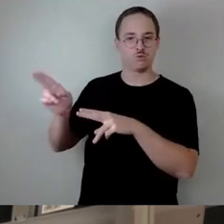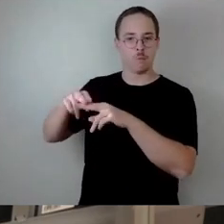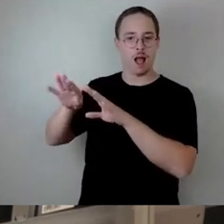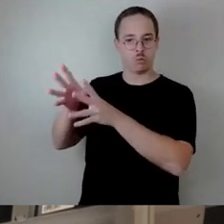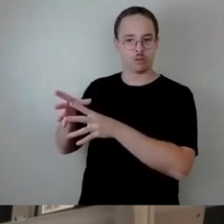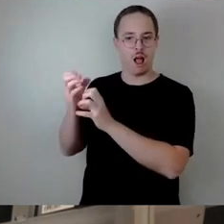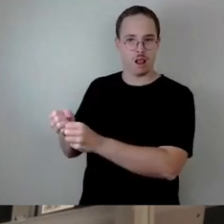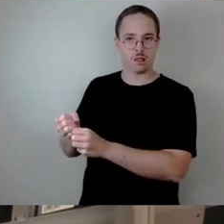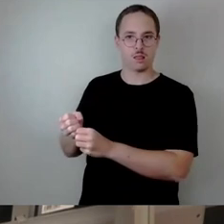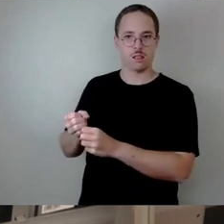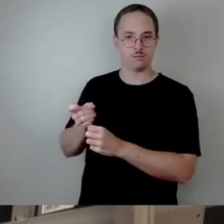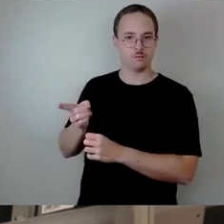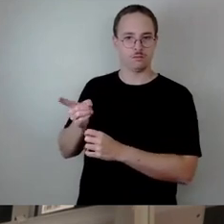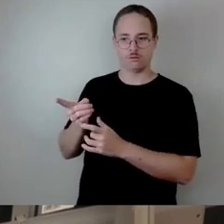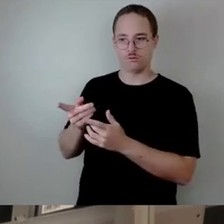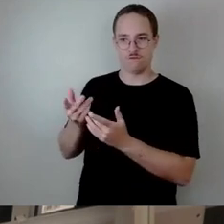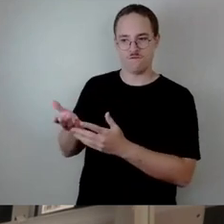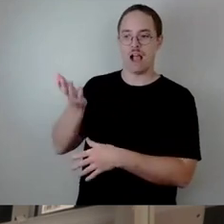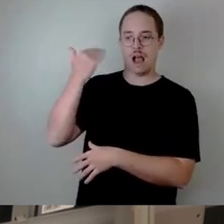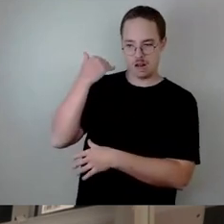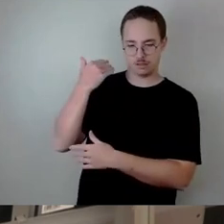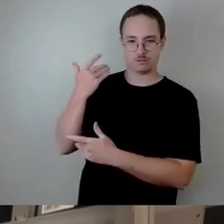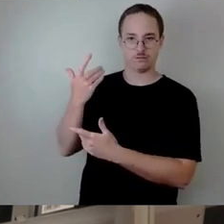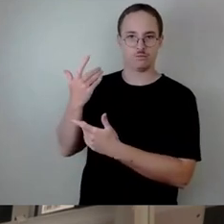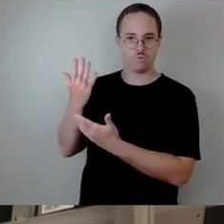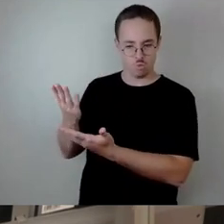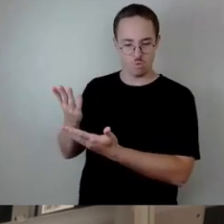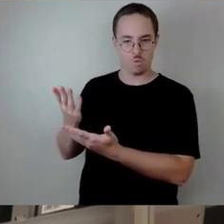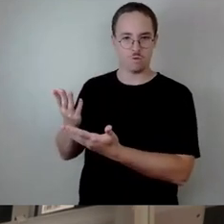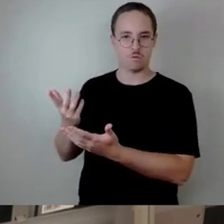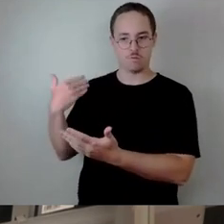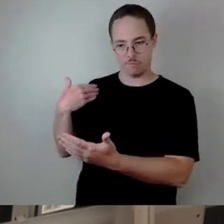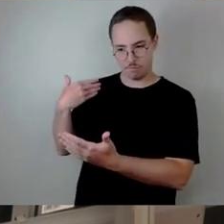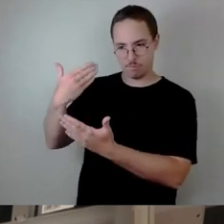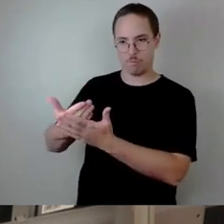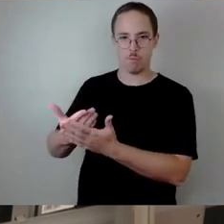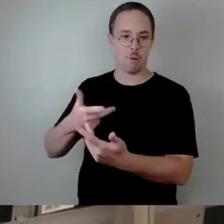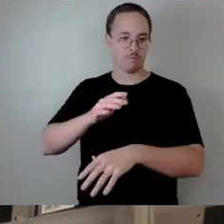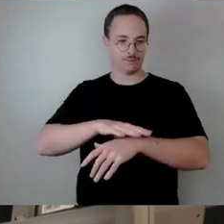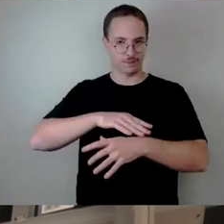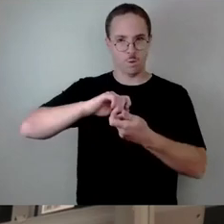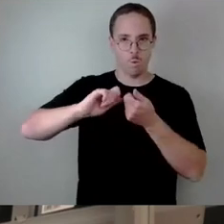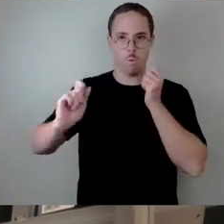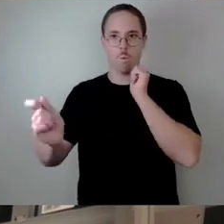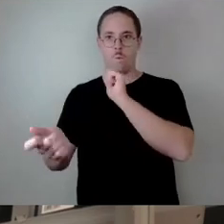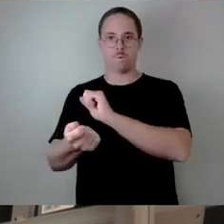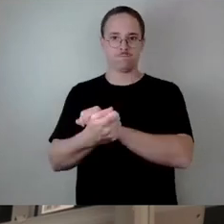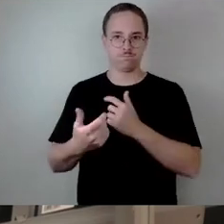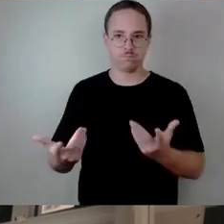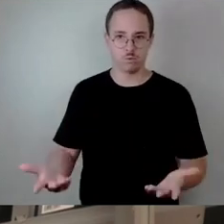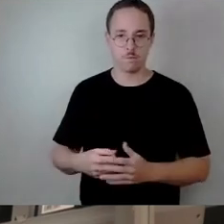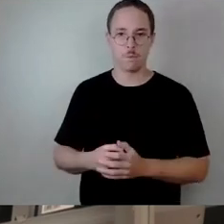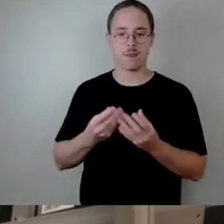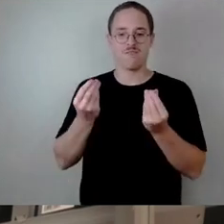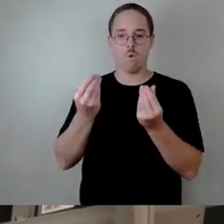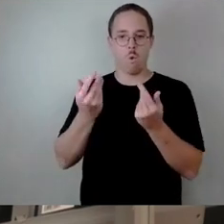in der Vergangenheit lagen und die Zeiten sich mittlerweile geändert haben, dass man da quasi ein Gefühl hat, wann sind